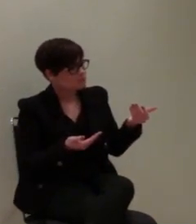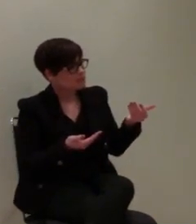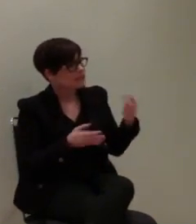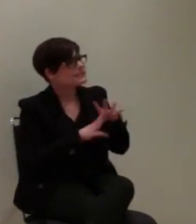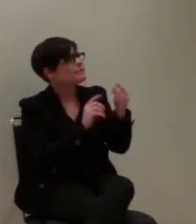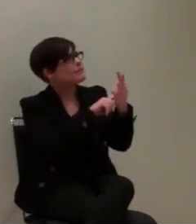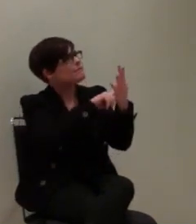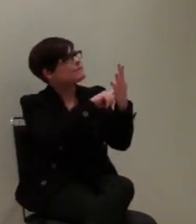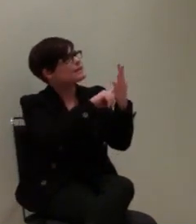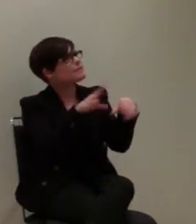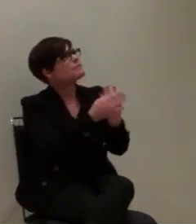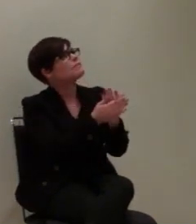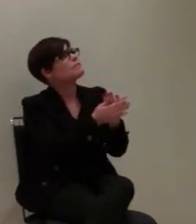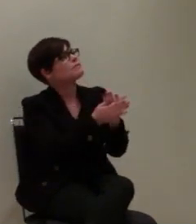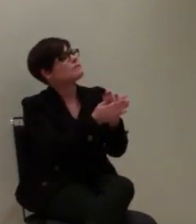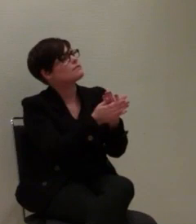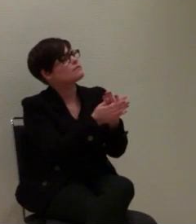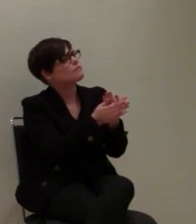drei, vier großen